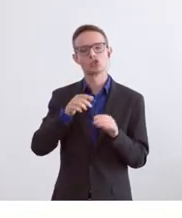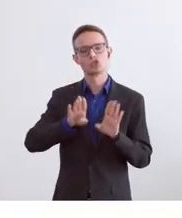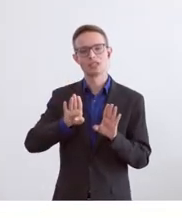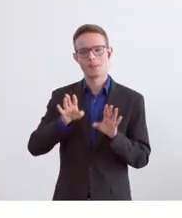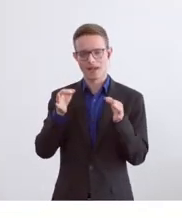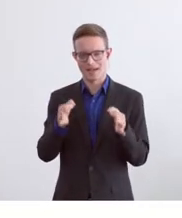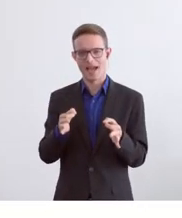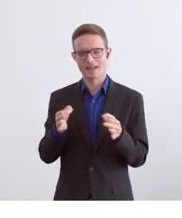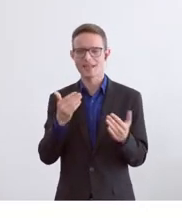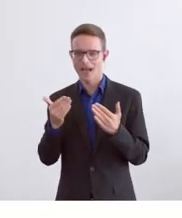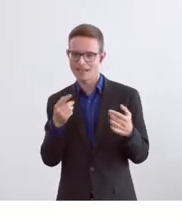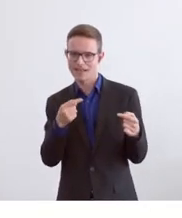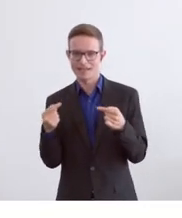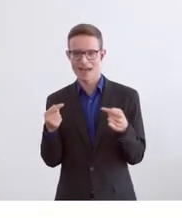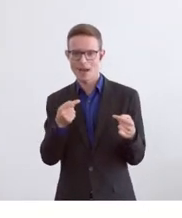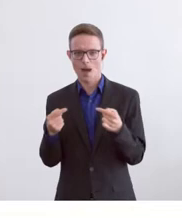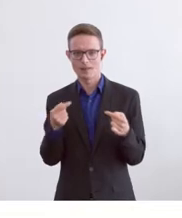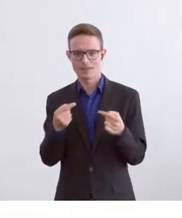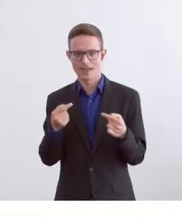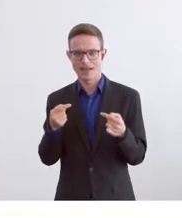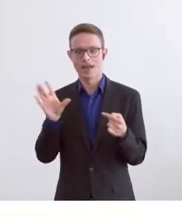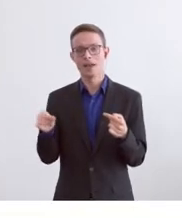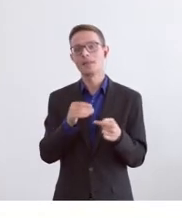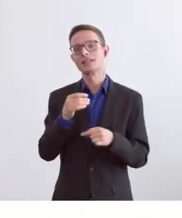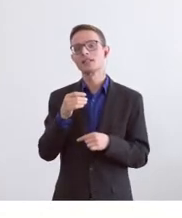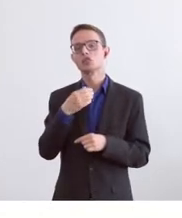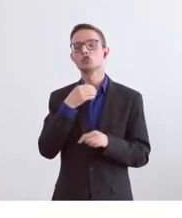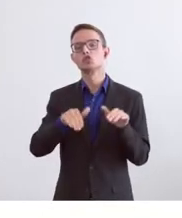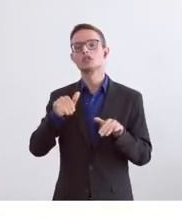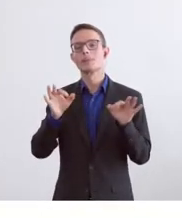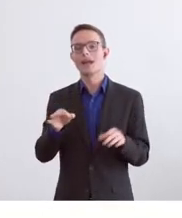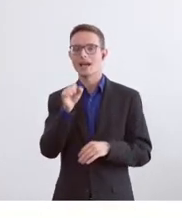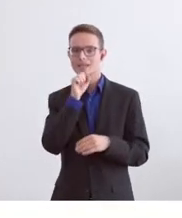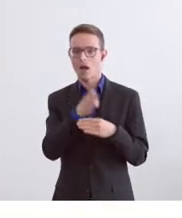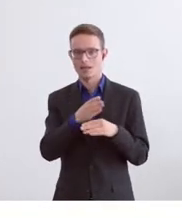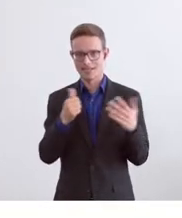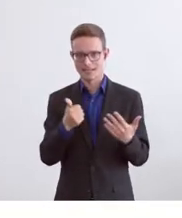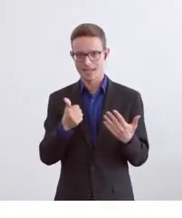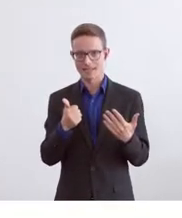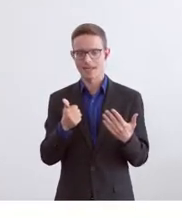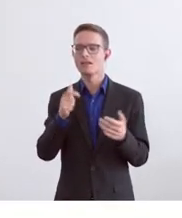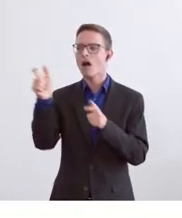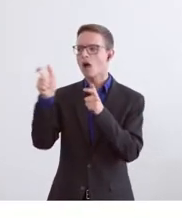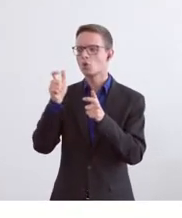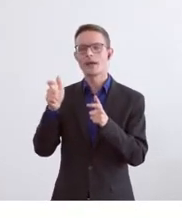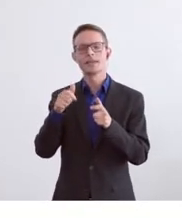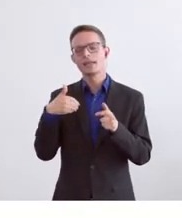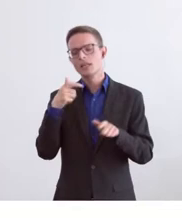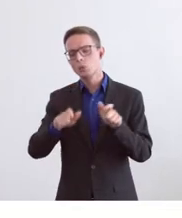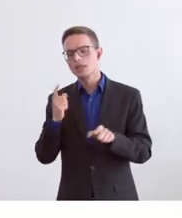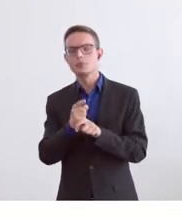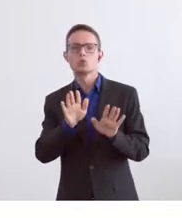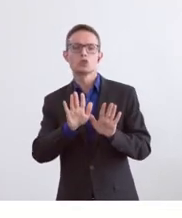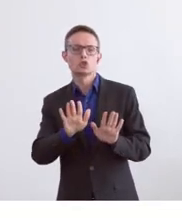auch die Debatte sehr ähnlich gelaufen ist, jetzt wie beim Stimmrechtsalter 16. Man müsse die Jugendlichen schonen, nicht irgendwie belasten mit